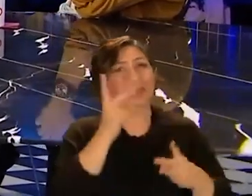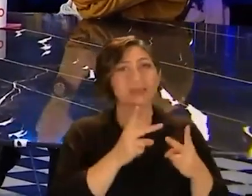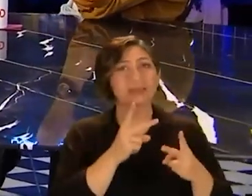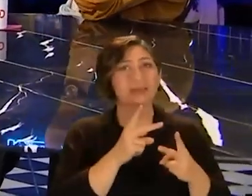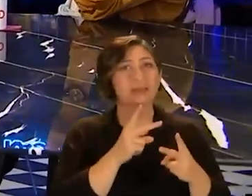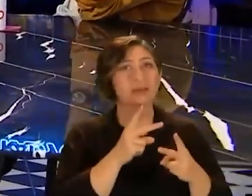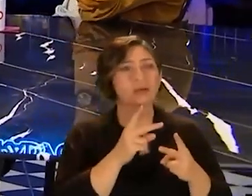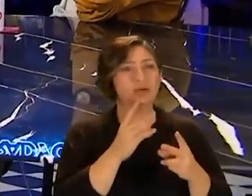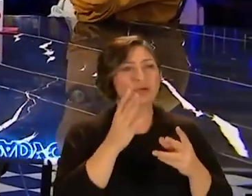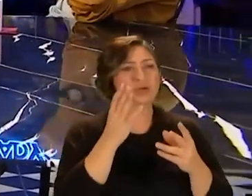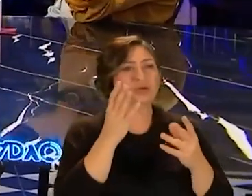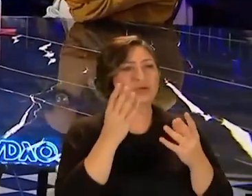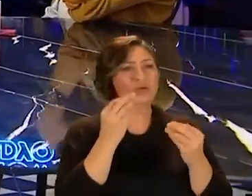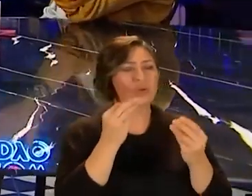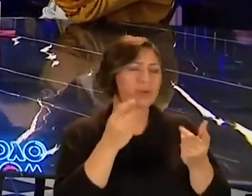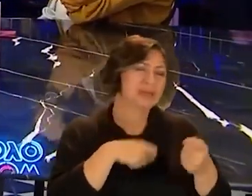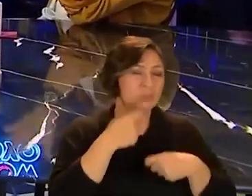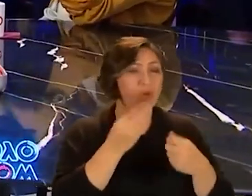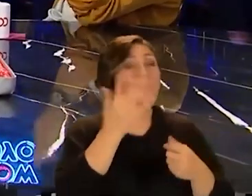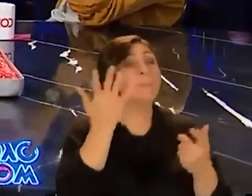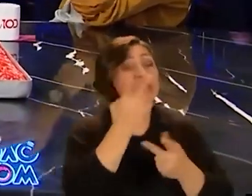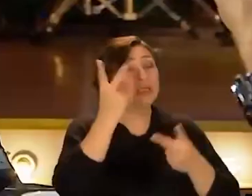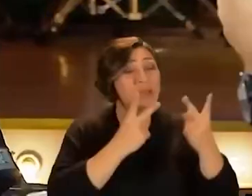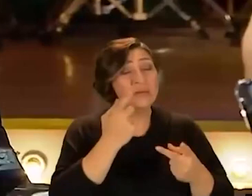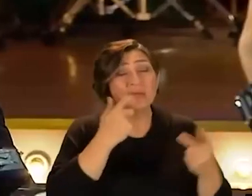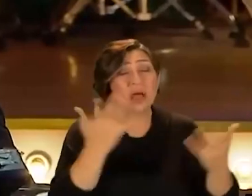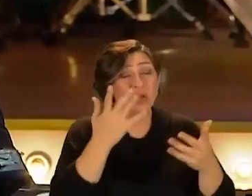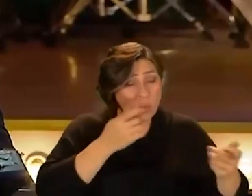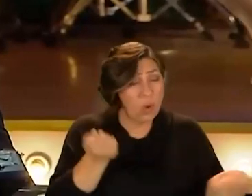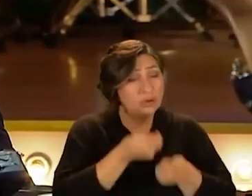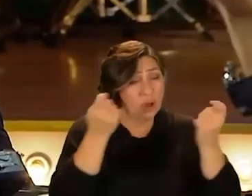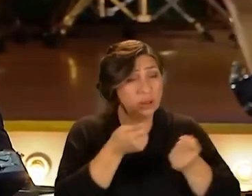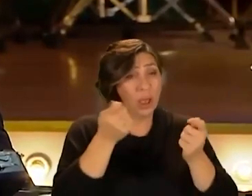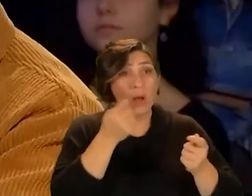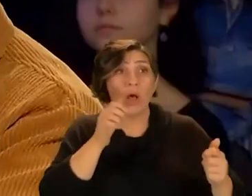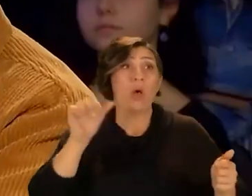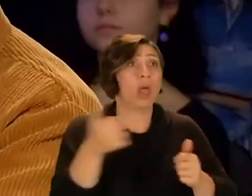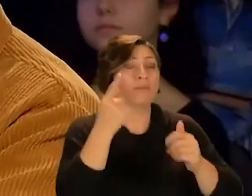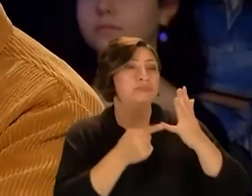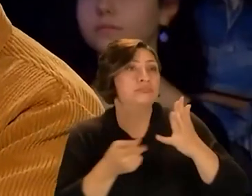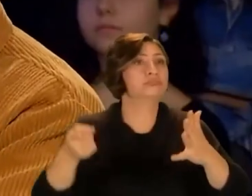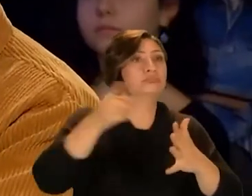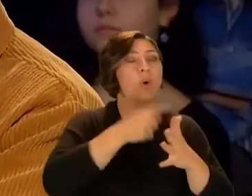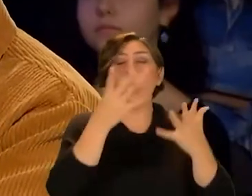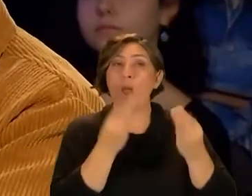çok çala kalem olabiliyor bazen yıllarca uğraştın uğraştın bir beste senin baş yapıtın olabiliyor